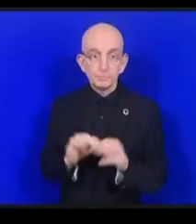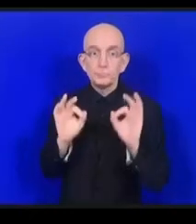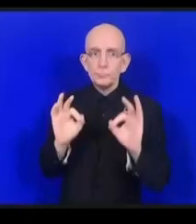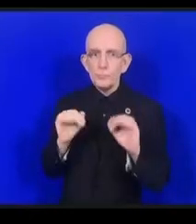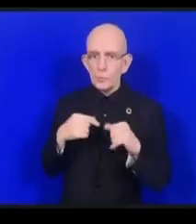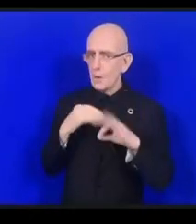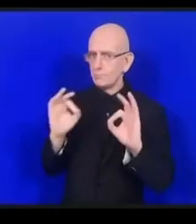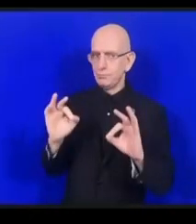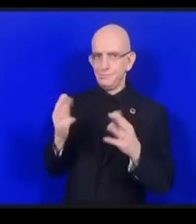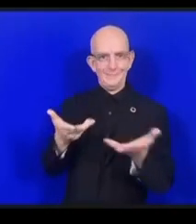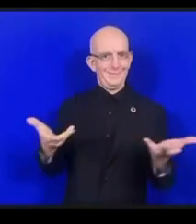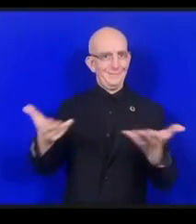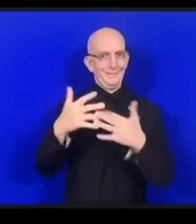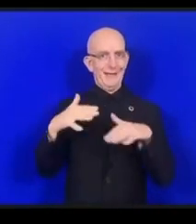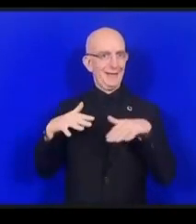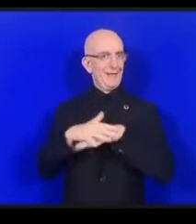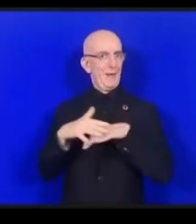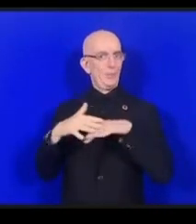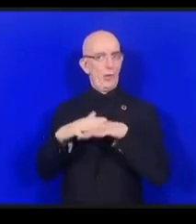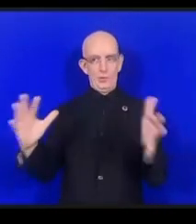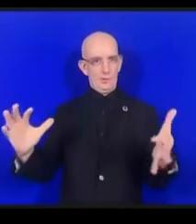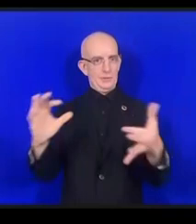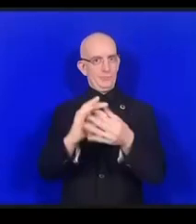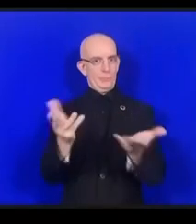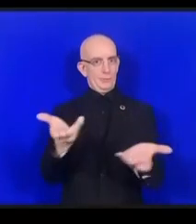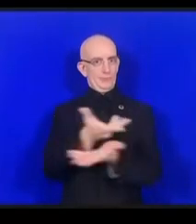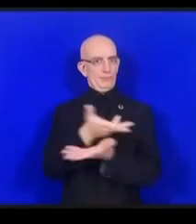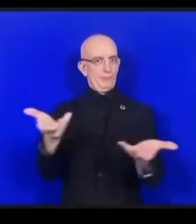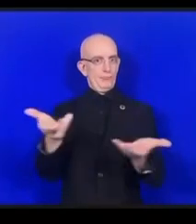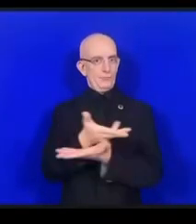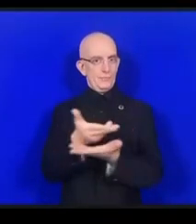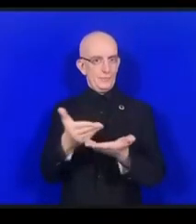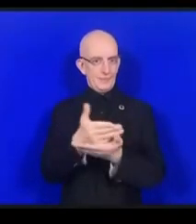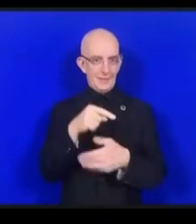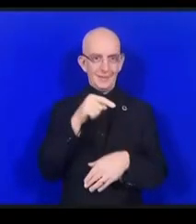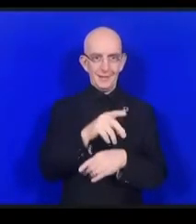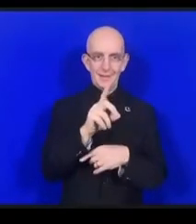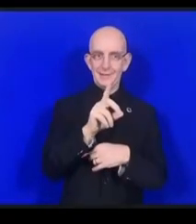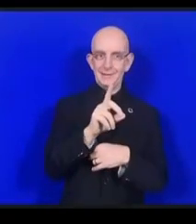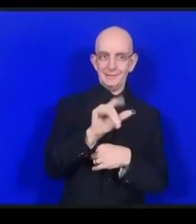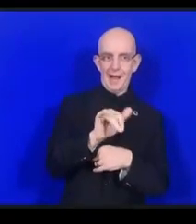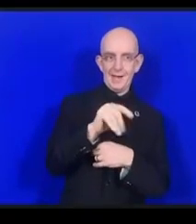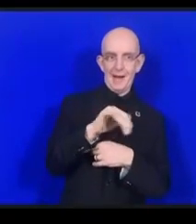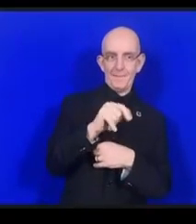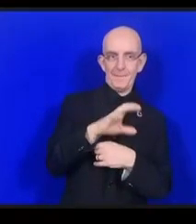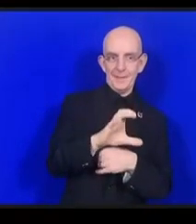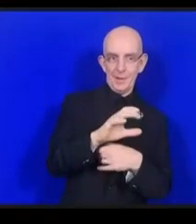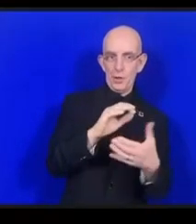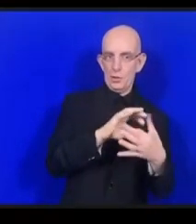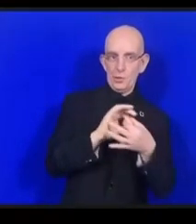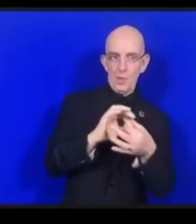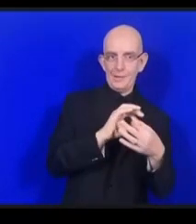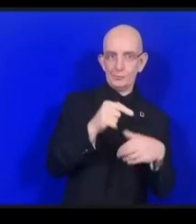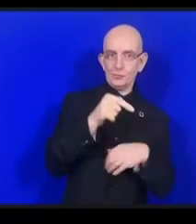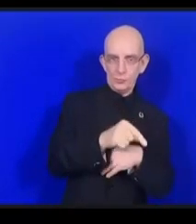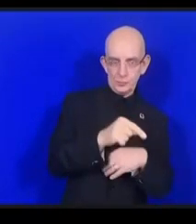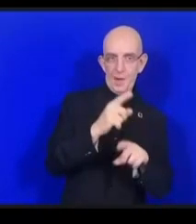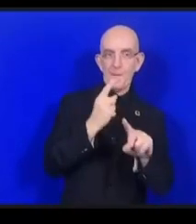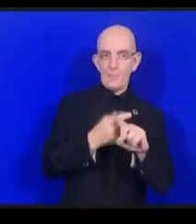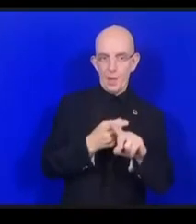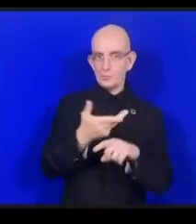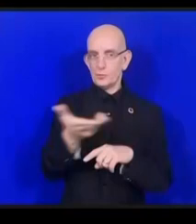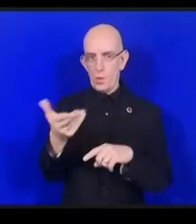est en pleine action ici bien j'aimerais revenir sur ce qu'a dit Mohamed la section